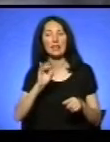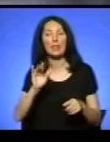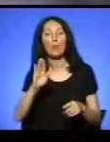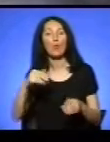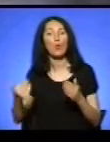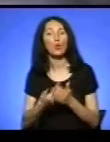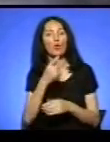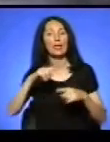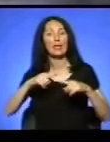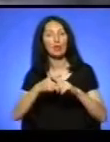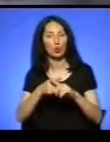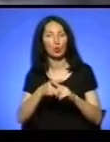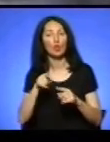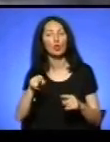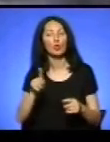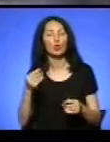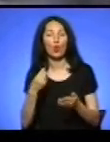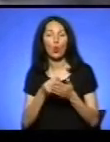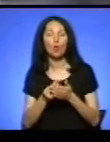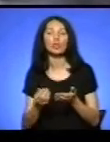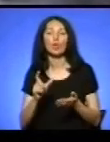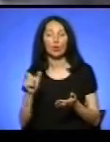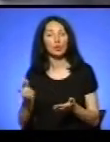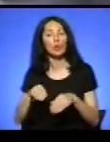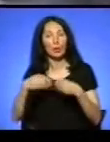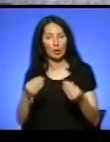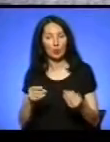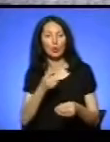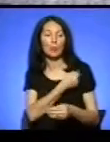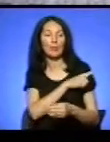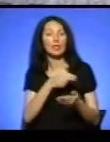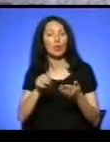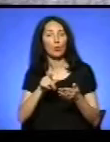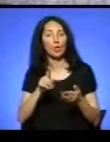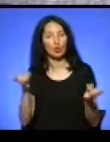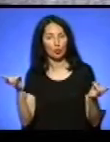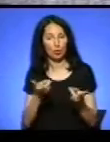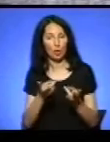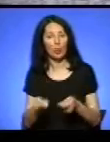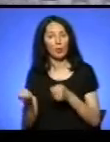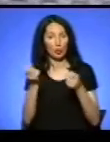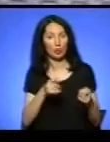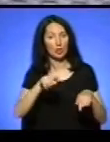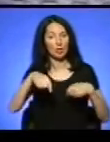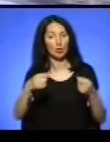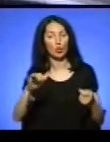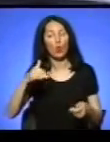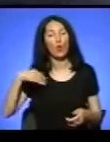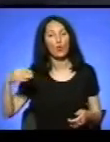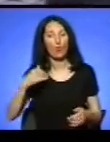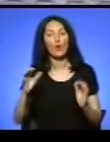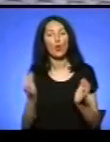скидаються, медицина закупляється, що лікарям потрібно, замовляють, все приноситься. У Львові опіку над Максимком приймуть місцеві